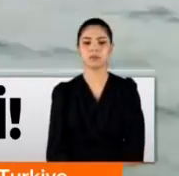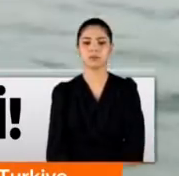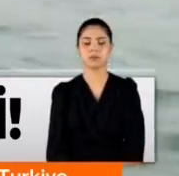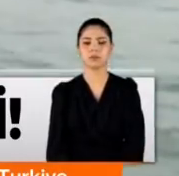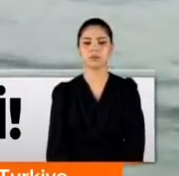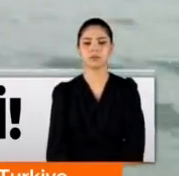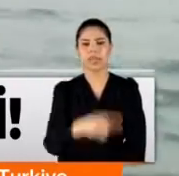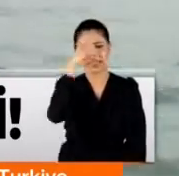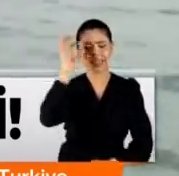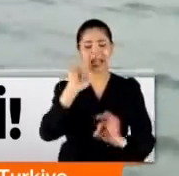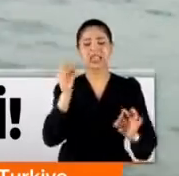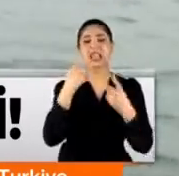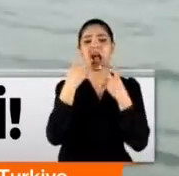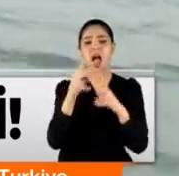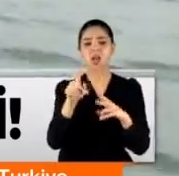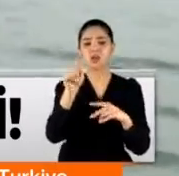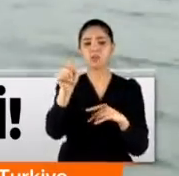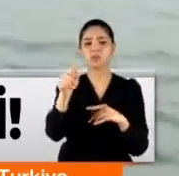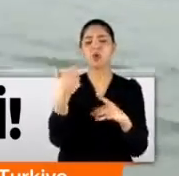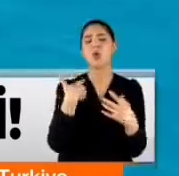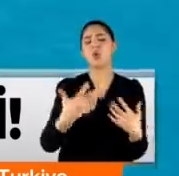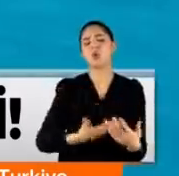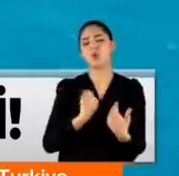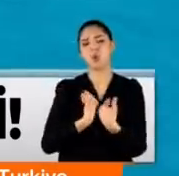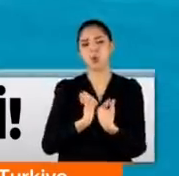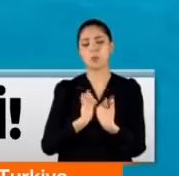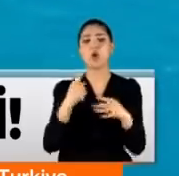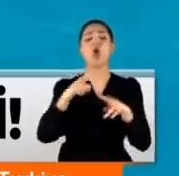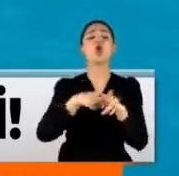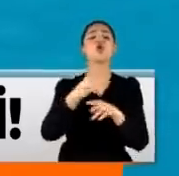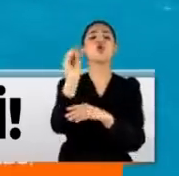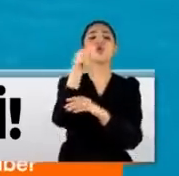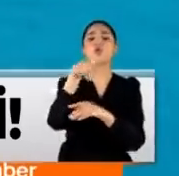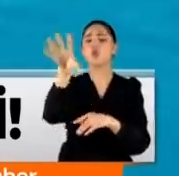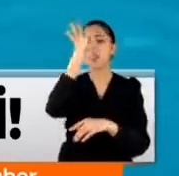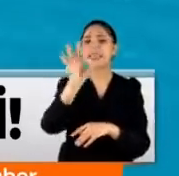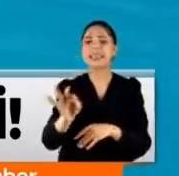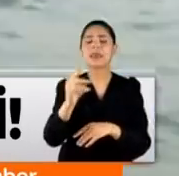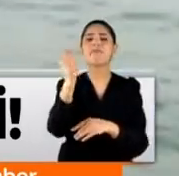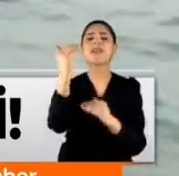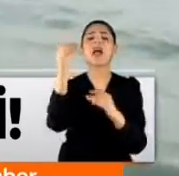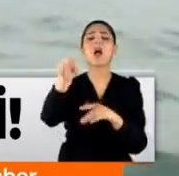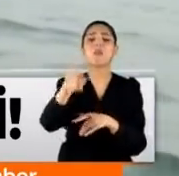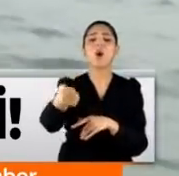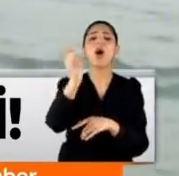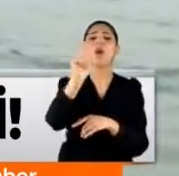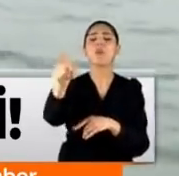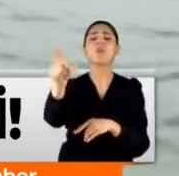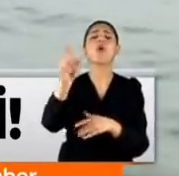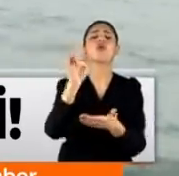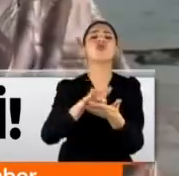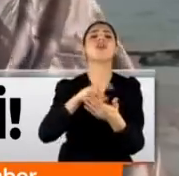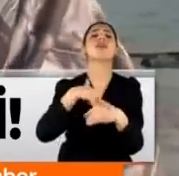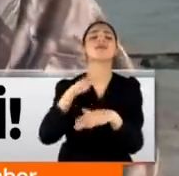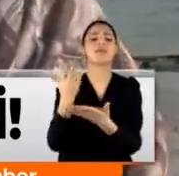Çok talihsiz bir açıklama. O açıklama bizi çok üzdü. Yunus'ları kimse avlayamaz. Balık stoklarının azalmasının da suçlusu Yunus'lara cezası